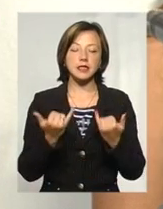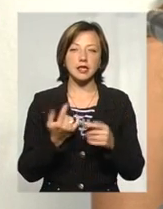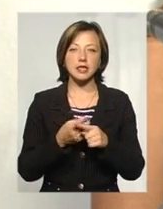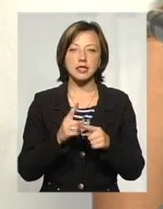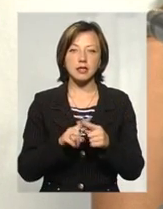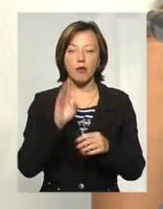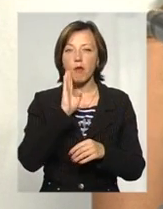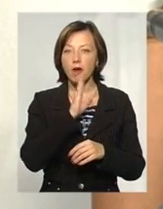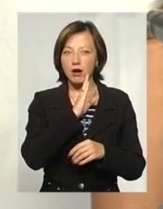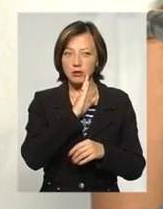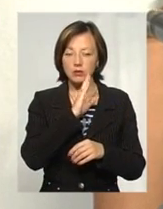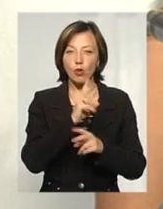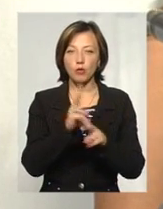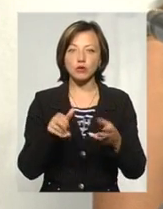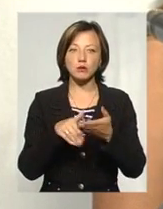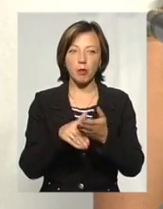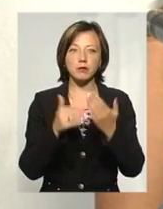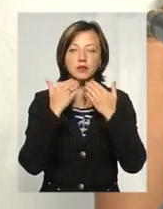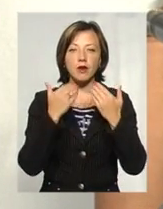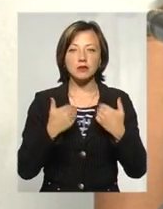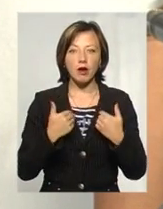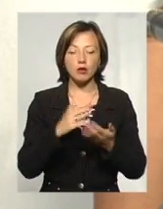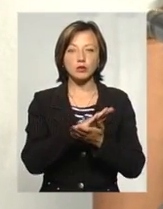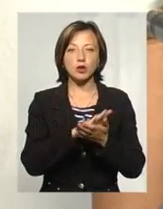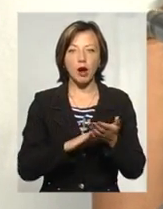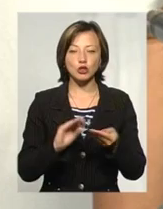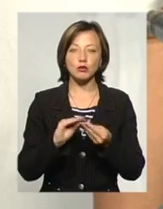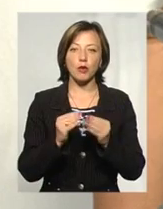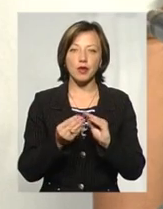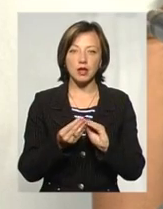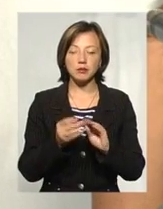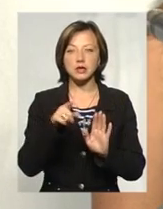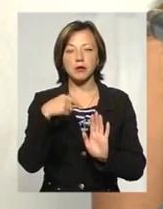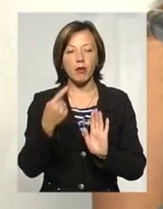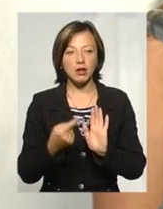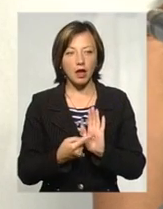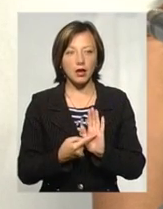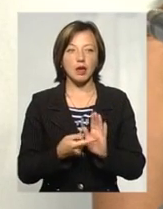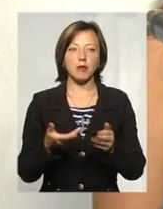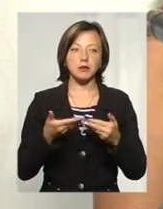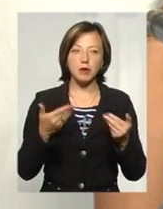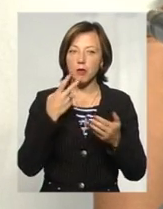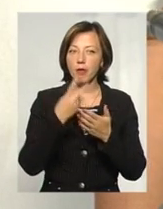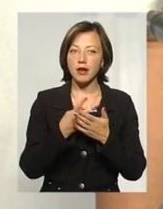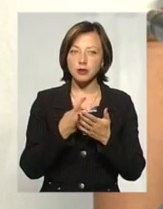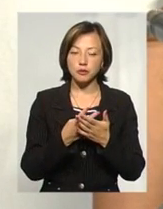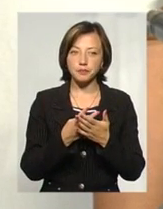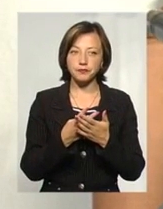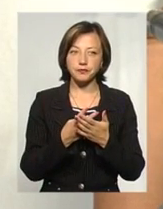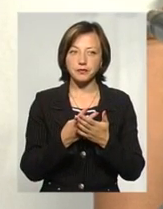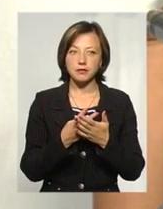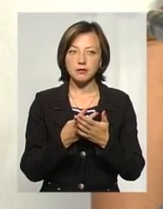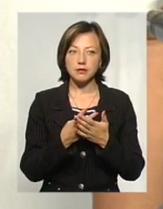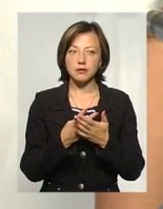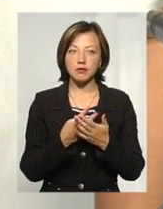мами, перші, кому ми допомогли, звертаються до нас з подальшими проблемами, запитаннями, і ми вже бачимо внутрішні якісь